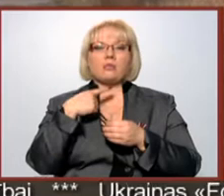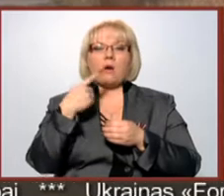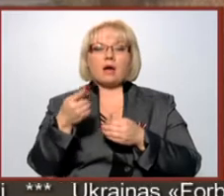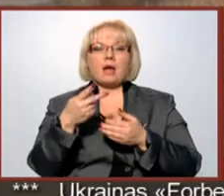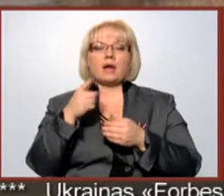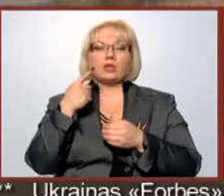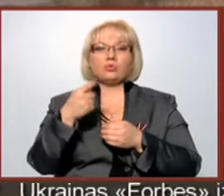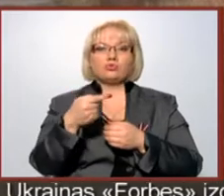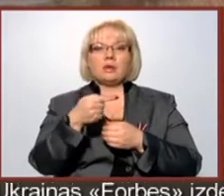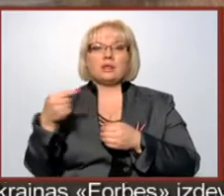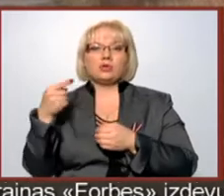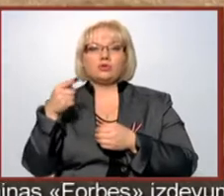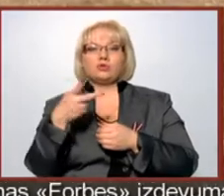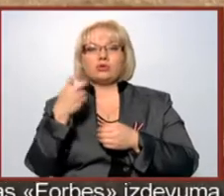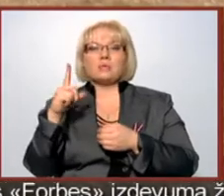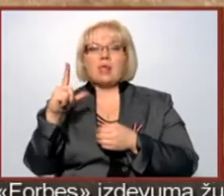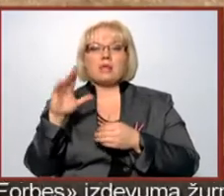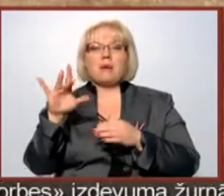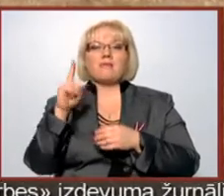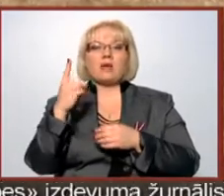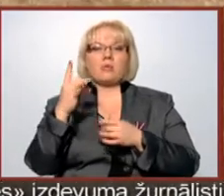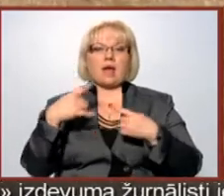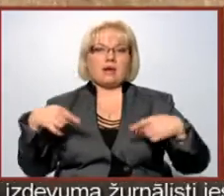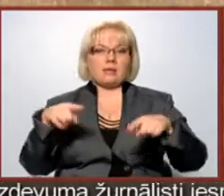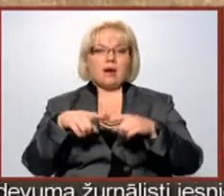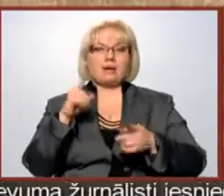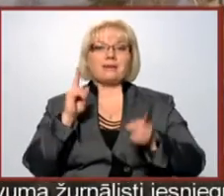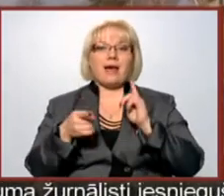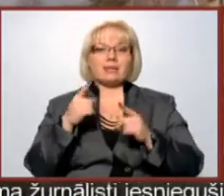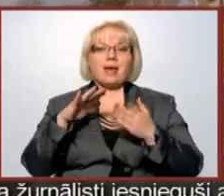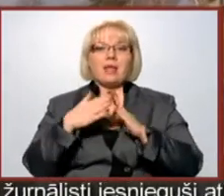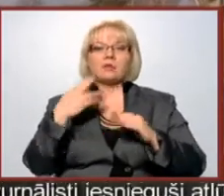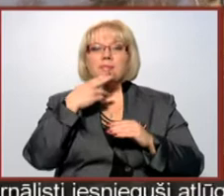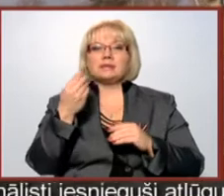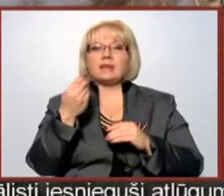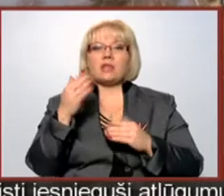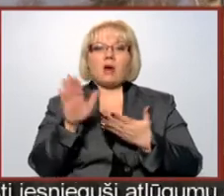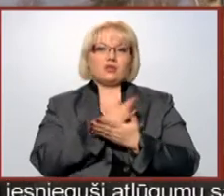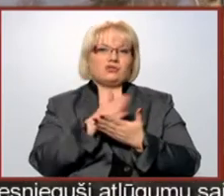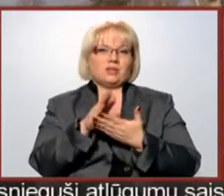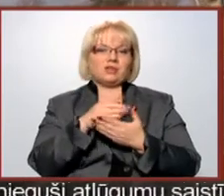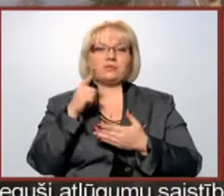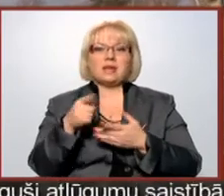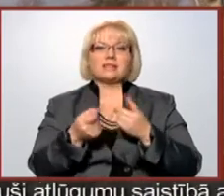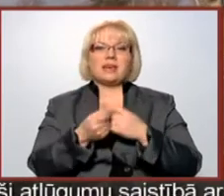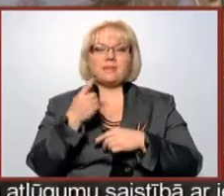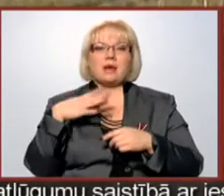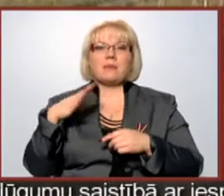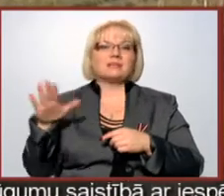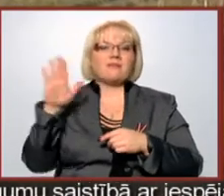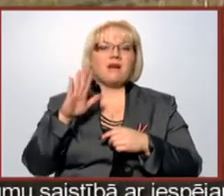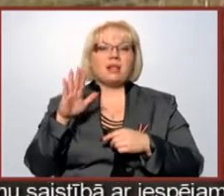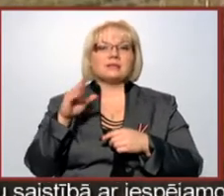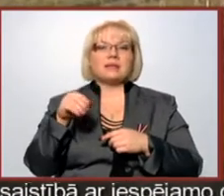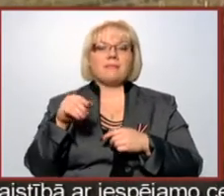tūkstot līdz 1200 latu par hektāru. Realitātē laukstākniecības zemes cenu var atšķirties, un tas ir iemesls, kāpēc valsts zemes